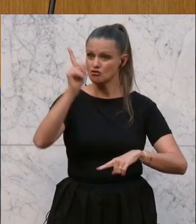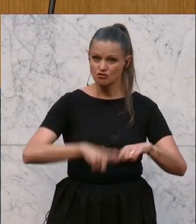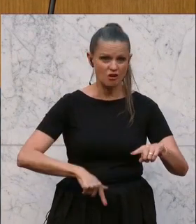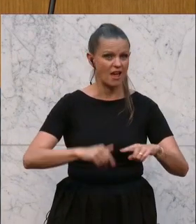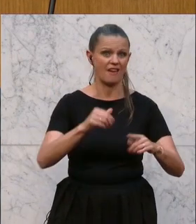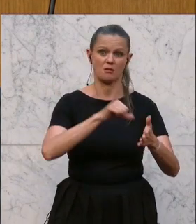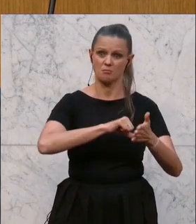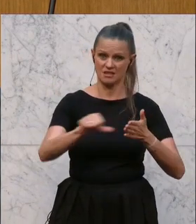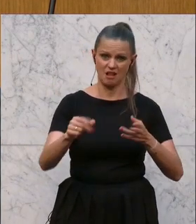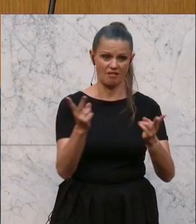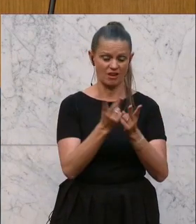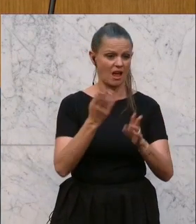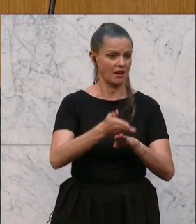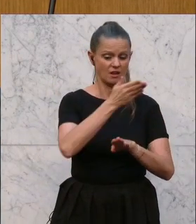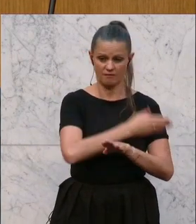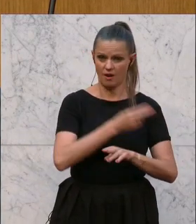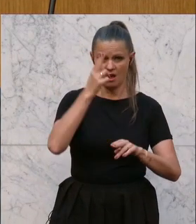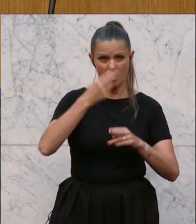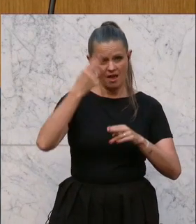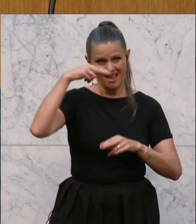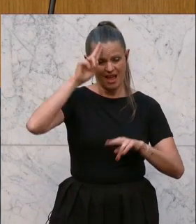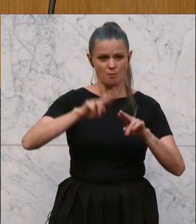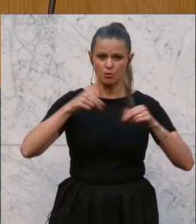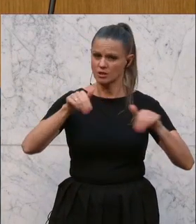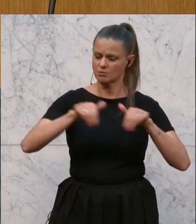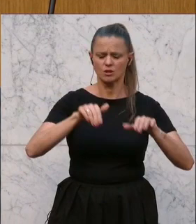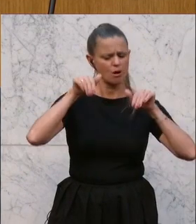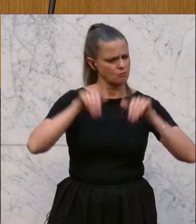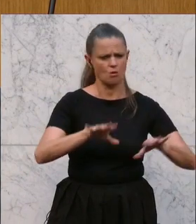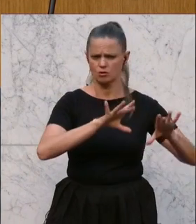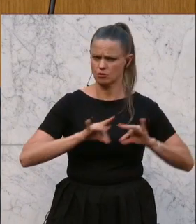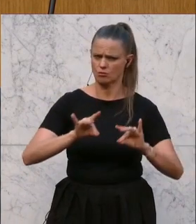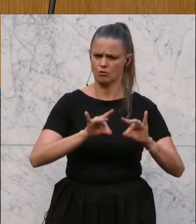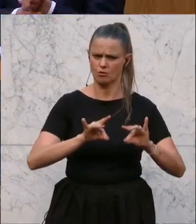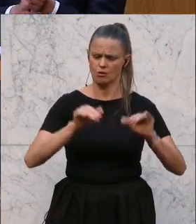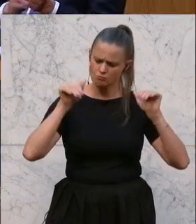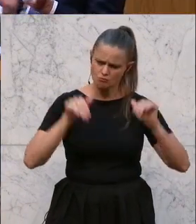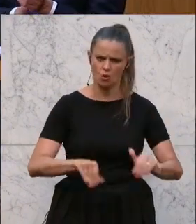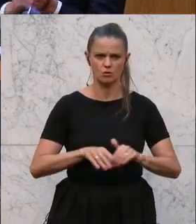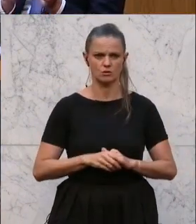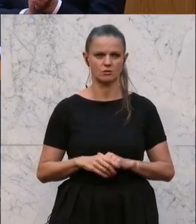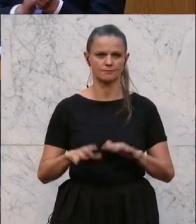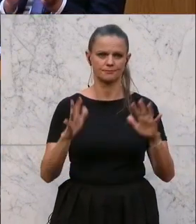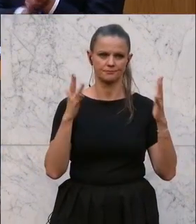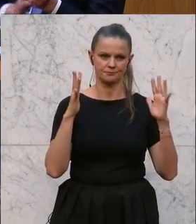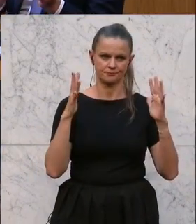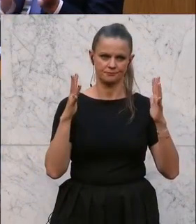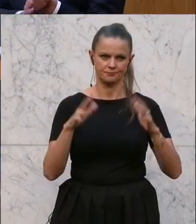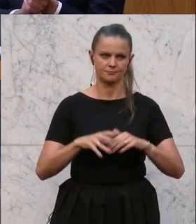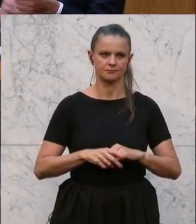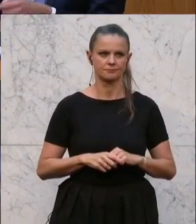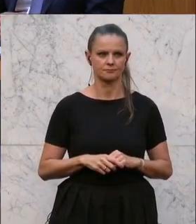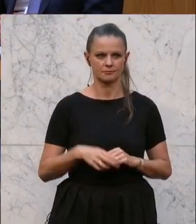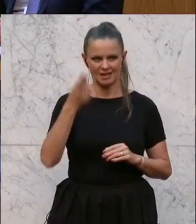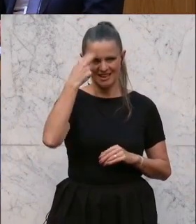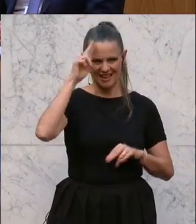Also, Herr Bundesminister, Sie müssen handeln, Sie müssen ins Tun kommen. Es gibt, Herr